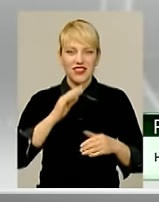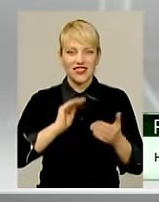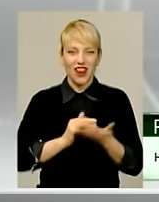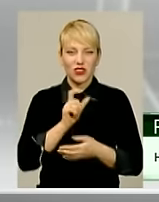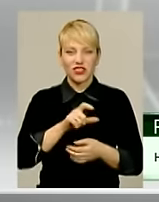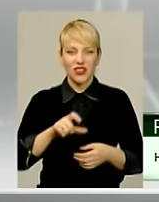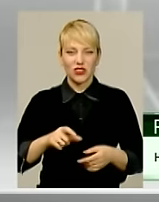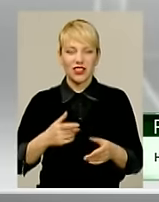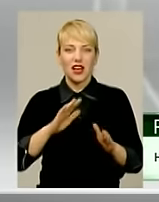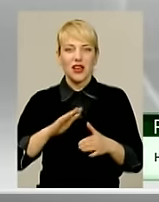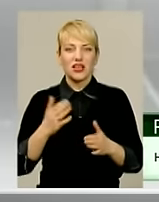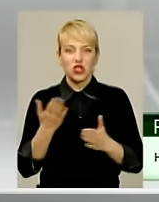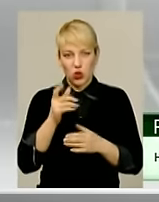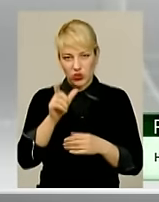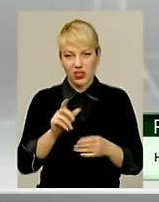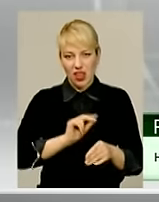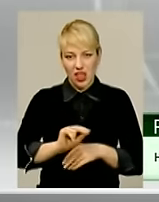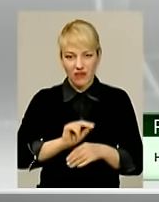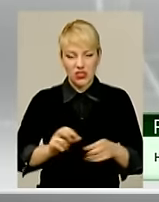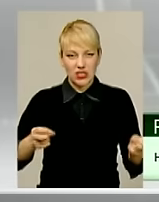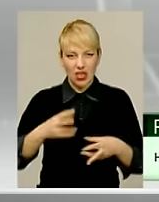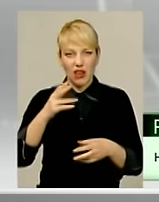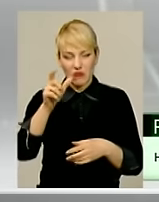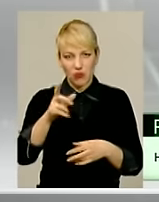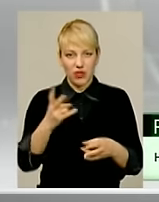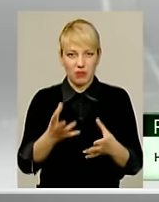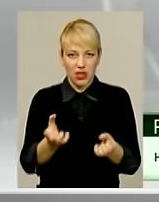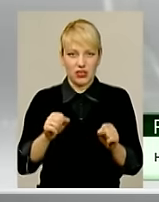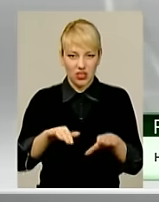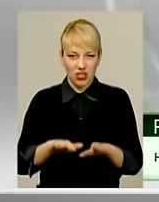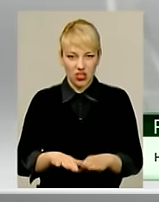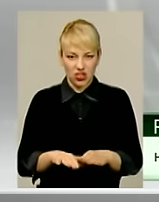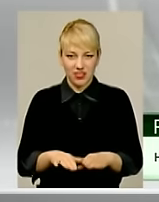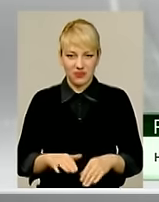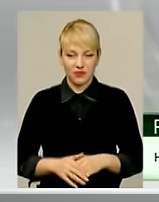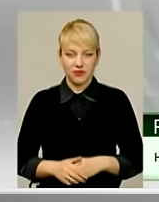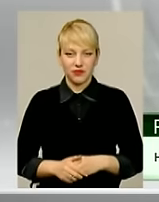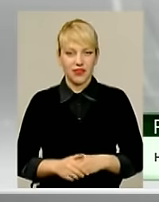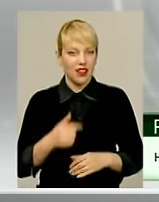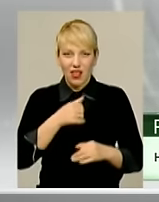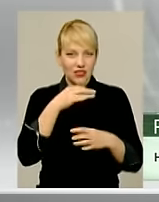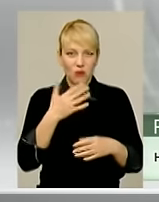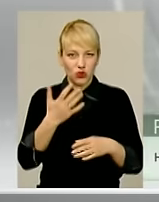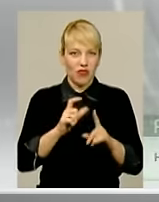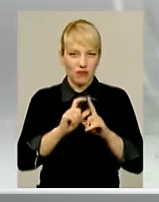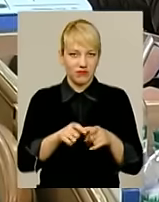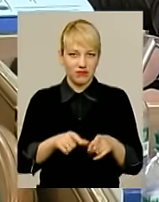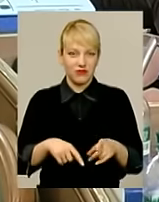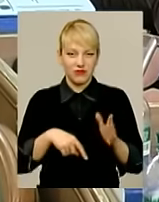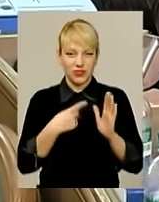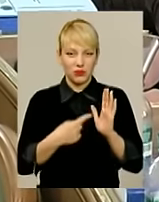спеціально навчений чоловік на це. Він має прийняти рішення. Я не можу здати відповідь на це.